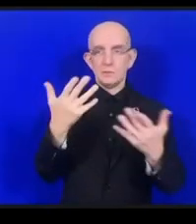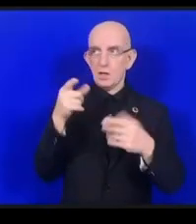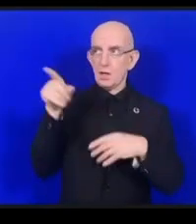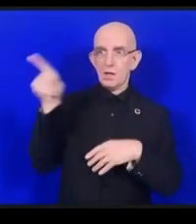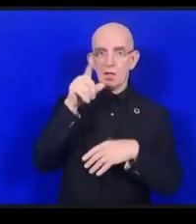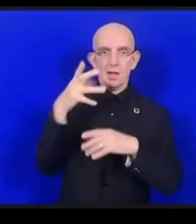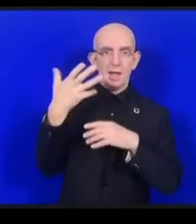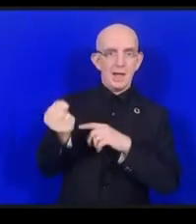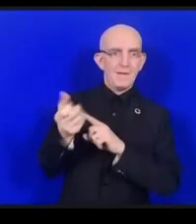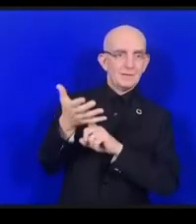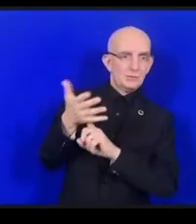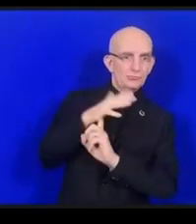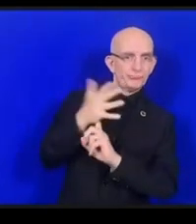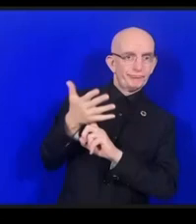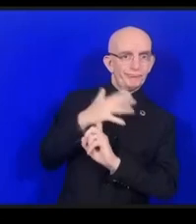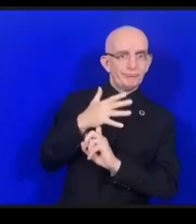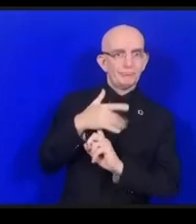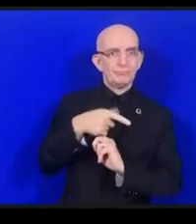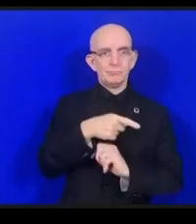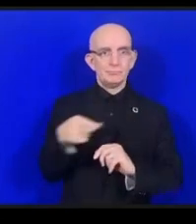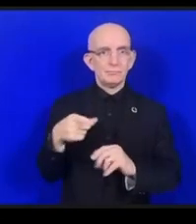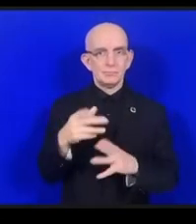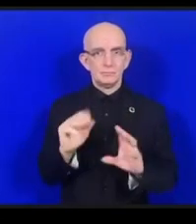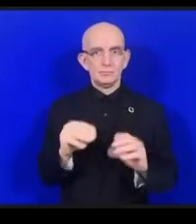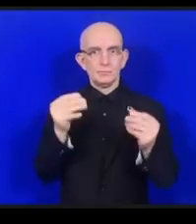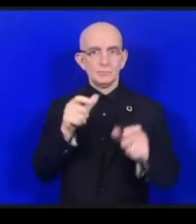その青年の抑圧に関してですけれども